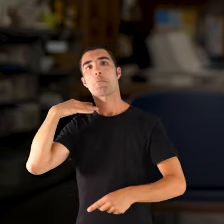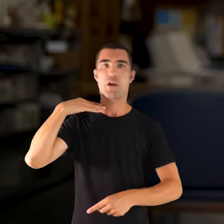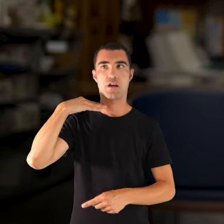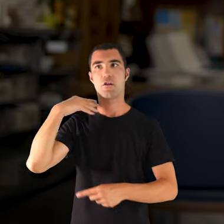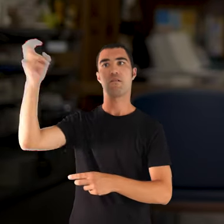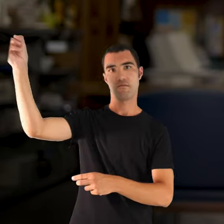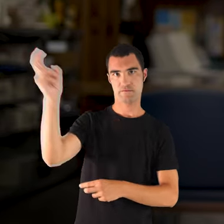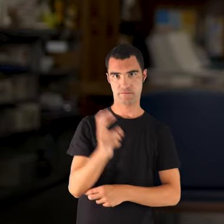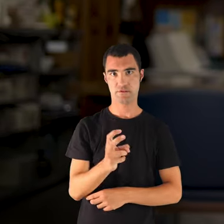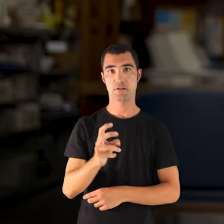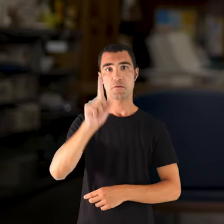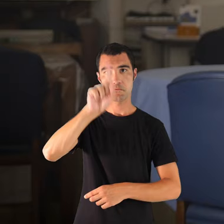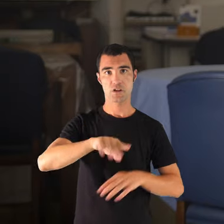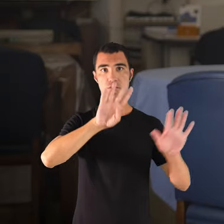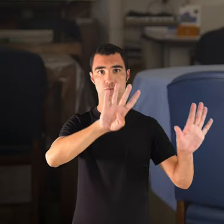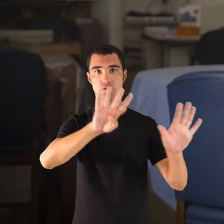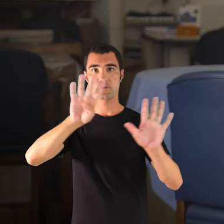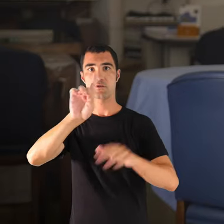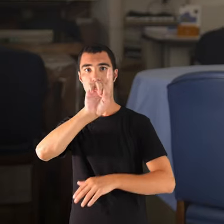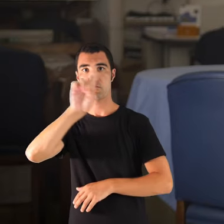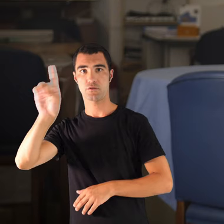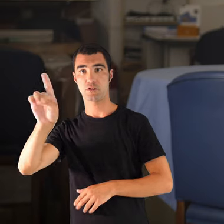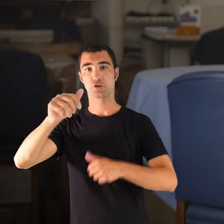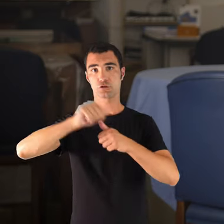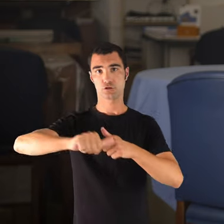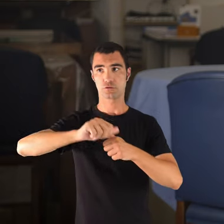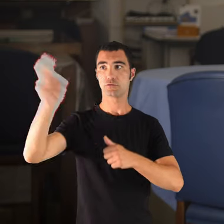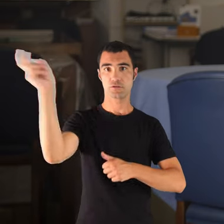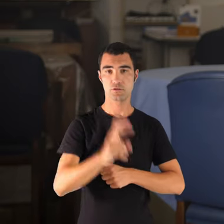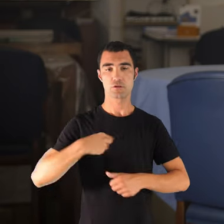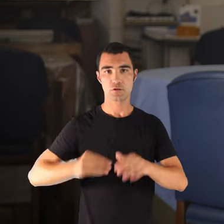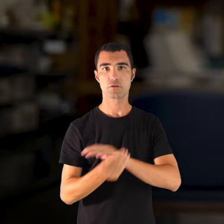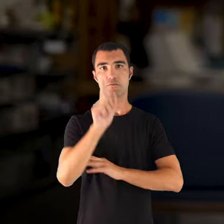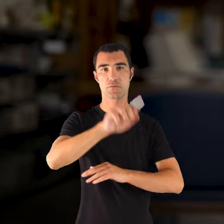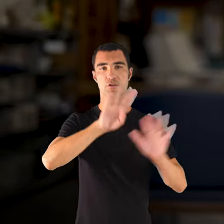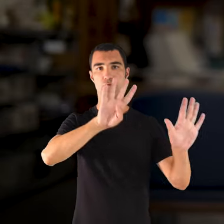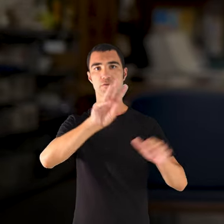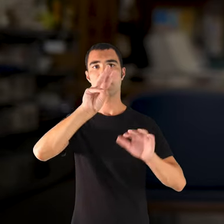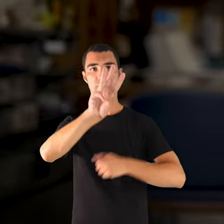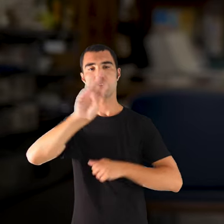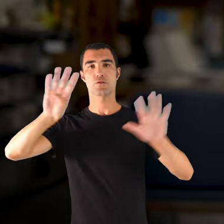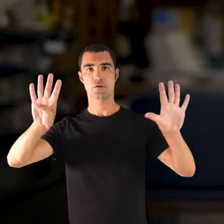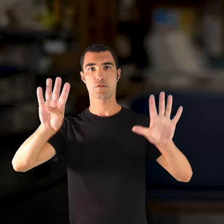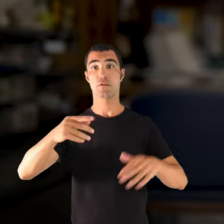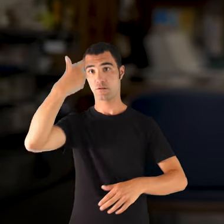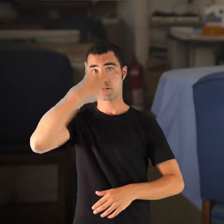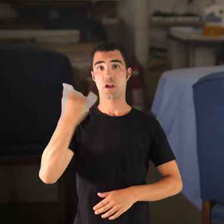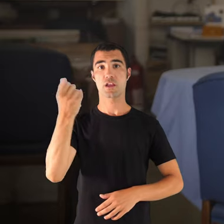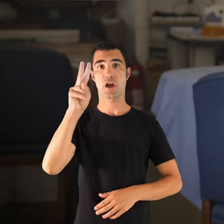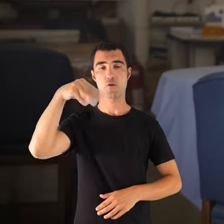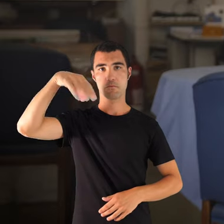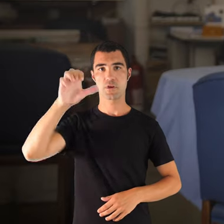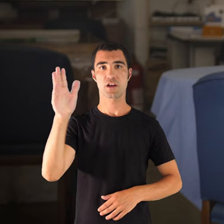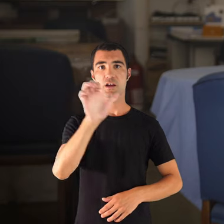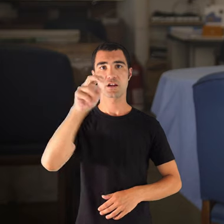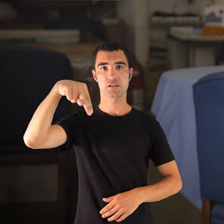l'any 1911 arribaren a Sòria. Vaig néixer el 20 de novembre 1939. Jaume ha assenyat i on part. Se